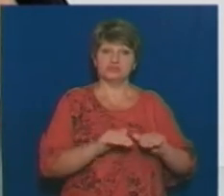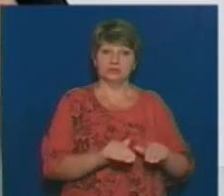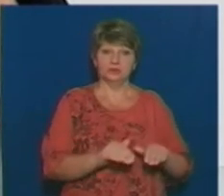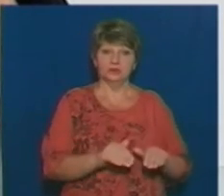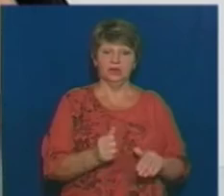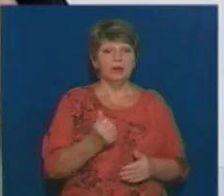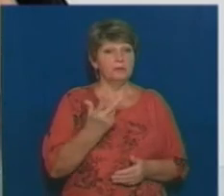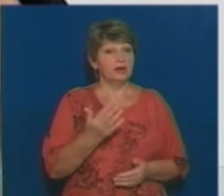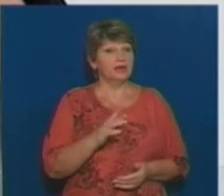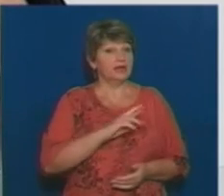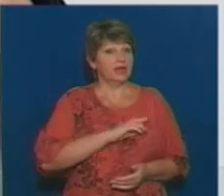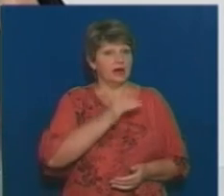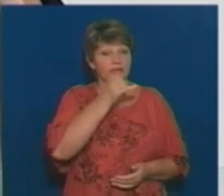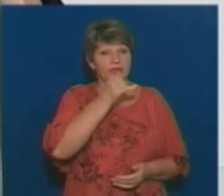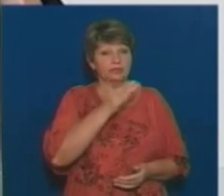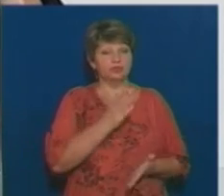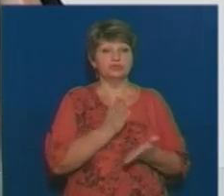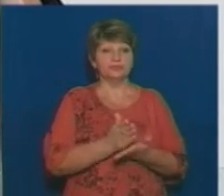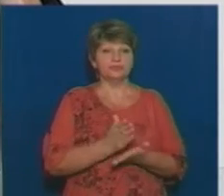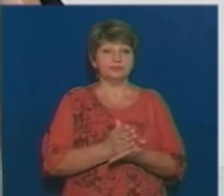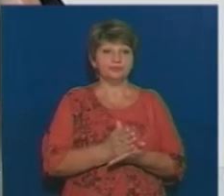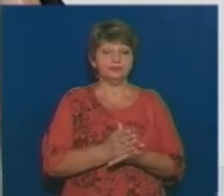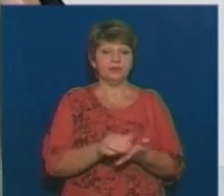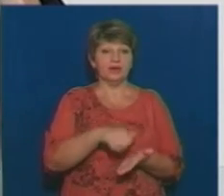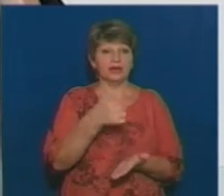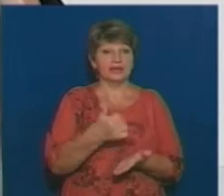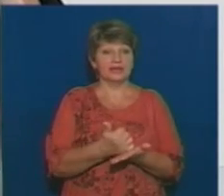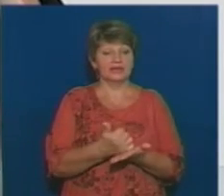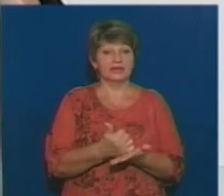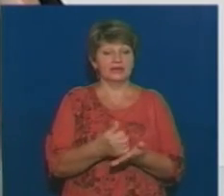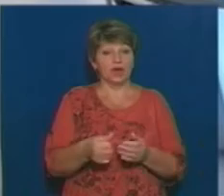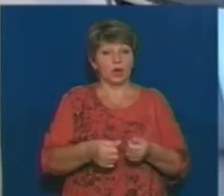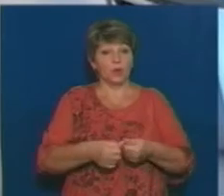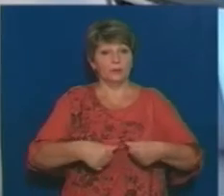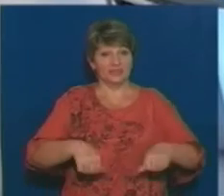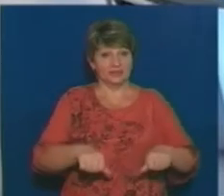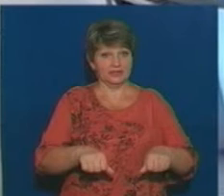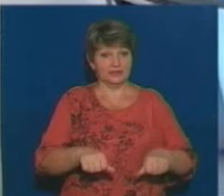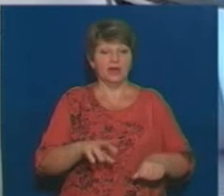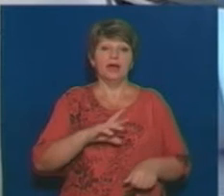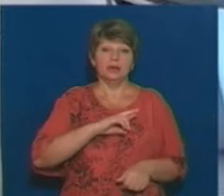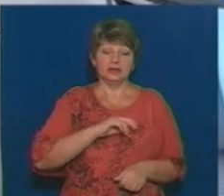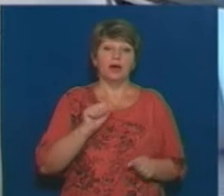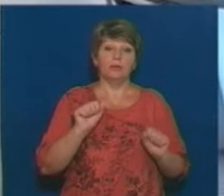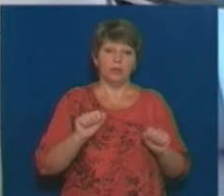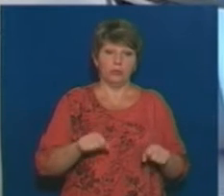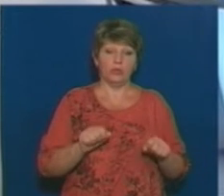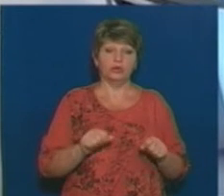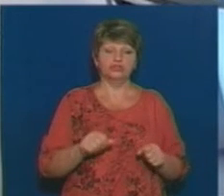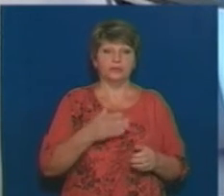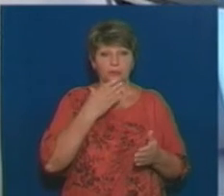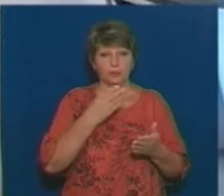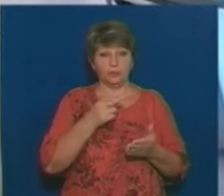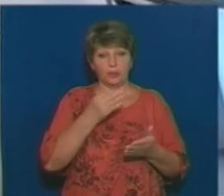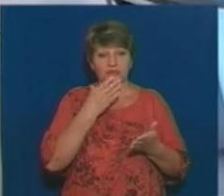поскільки я не можу являтися членом чи головою тендерного комітету, власне, але я можу в межах посадових обов